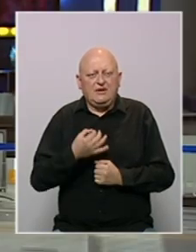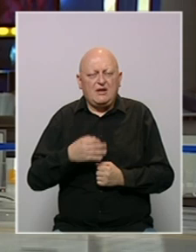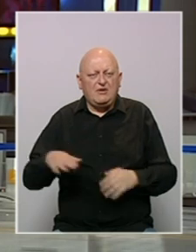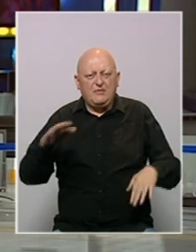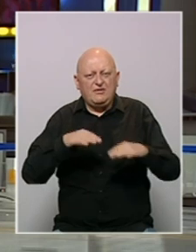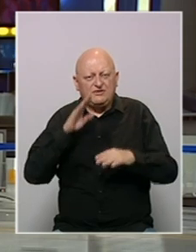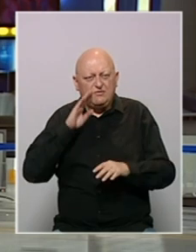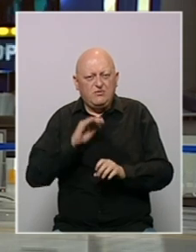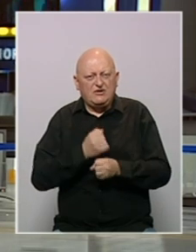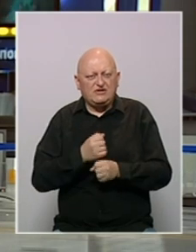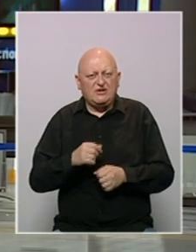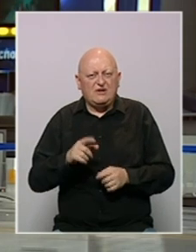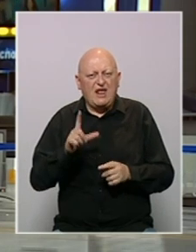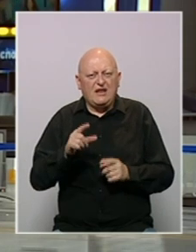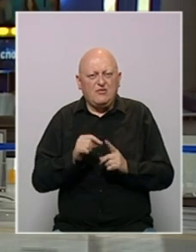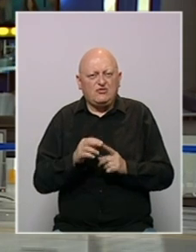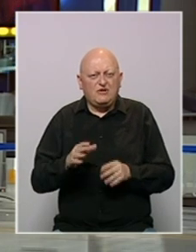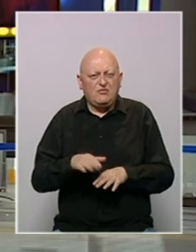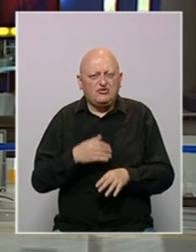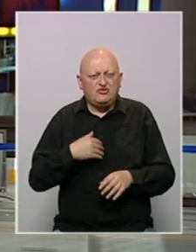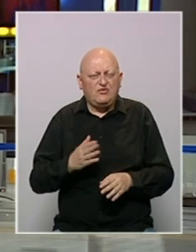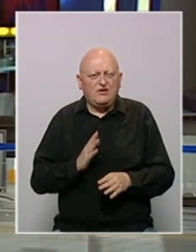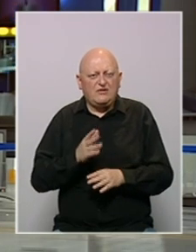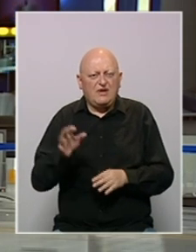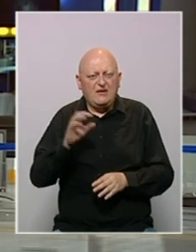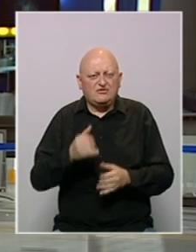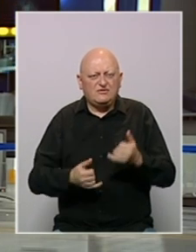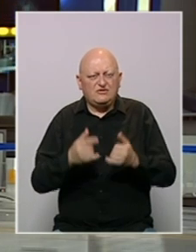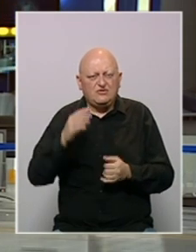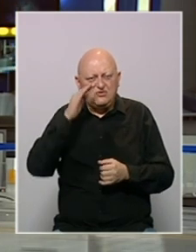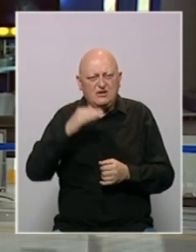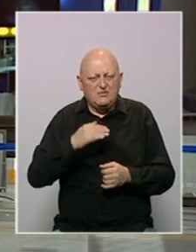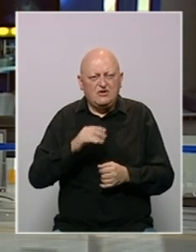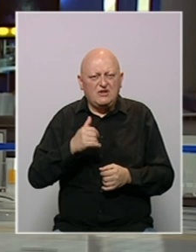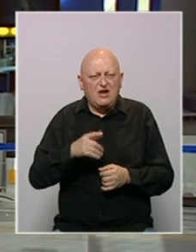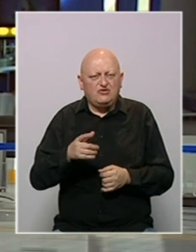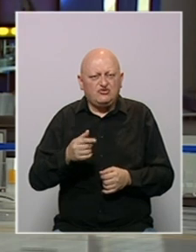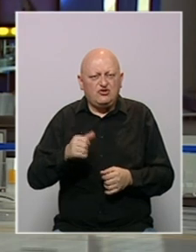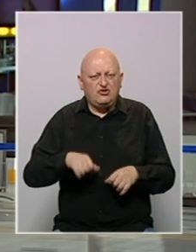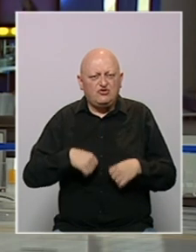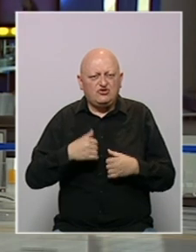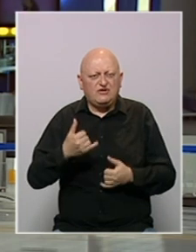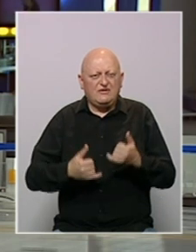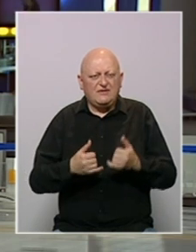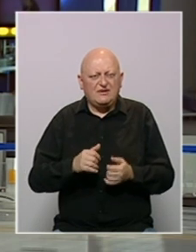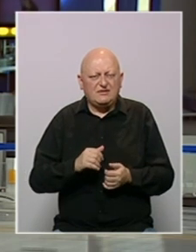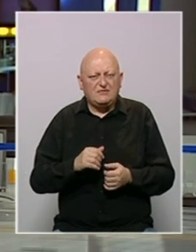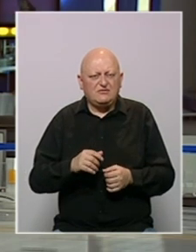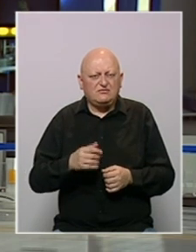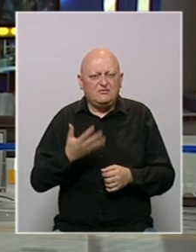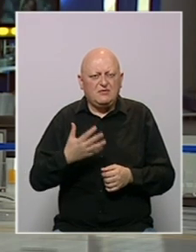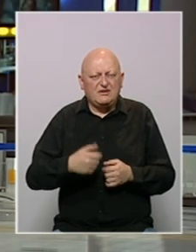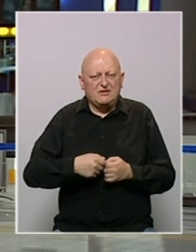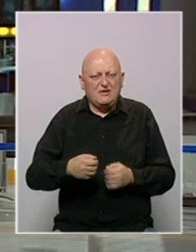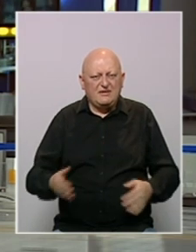Najbolja BH plivačica Lana Pudar počela je svoj nastup na Evropskom prvenstvu u Rimu. Nakon što je u jutrošnjim kvalifikacijama